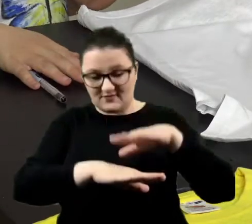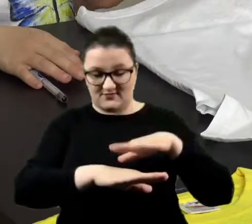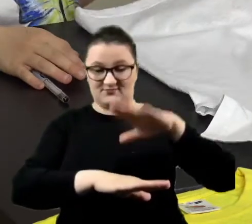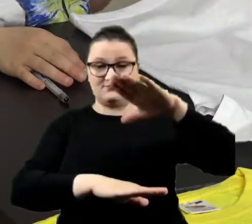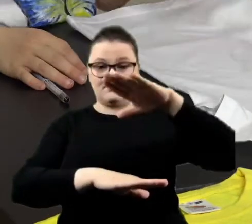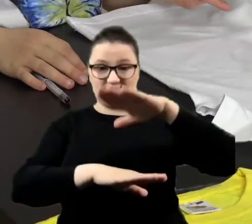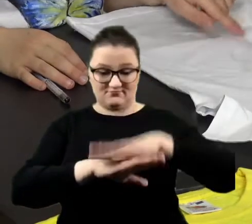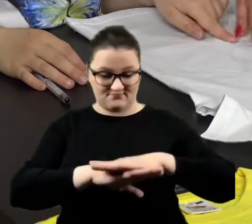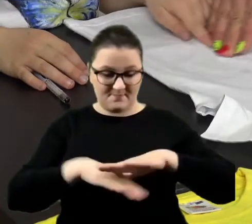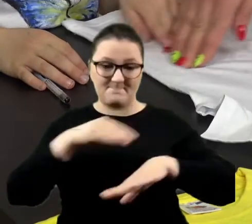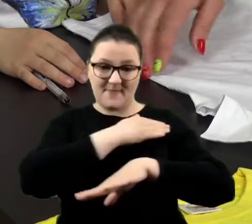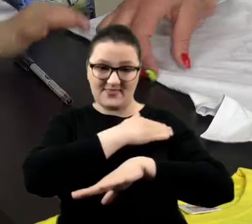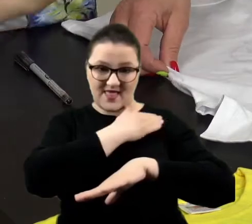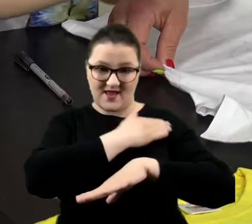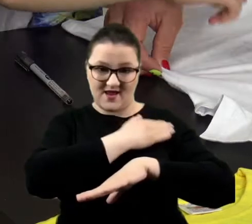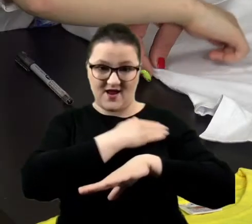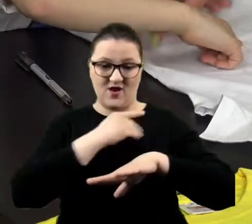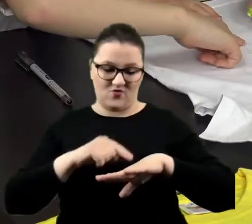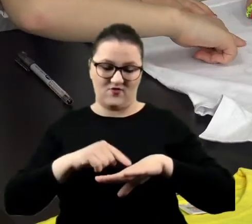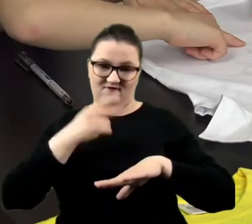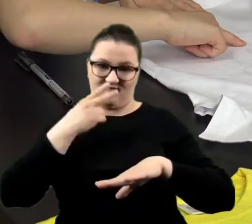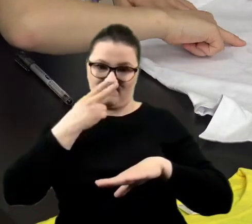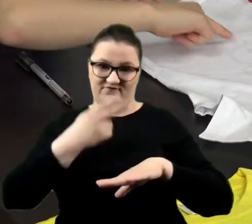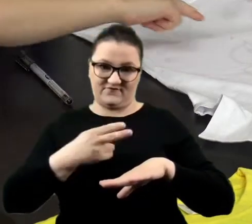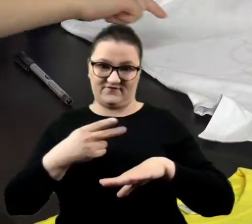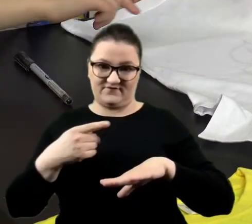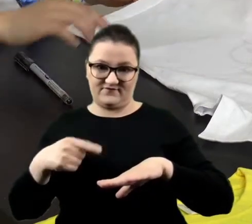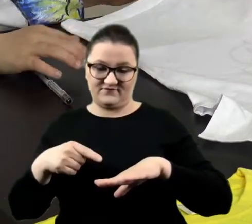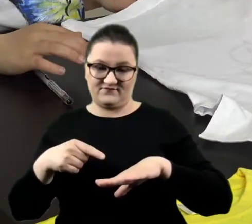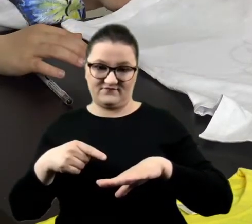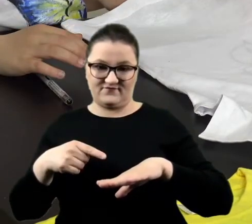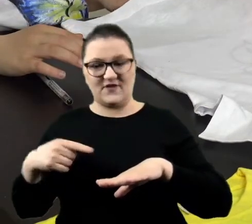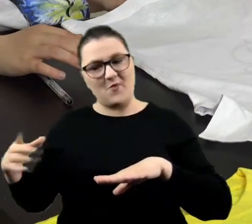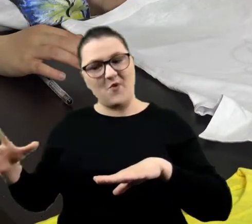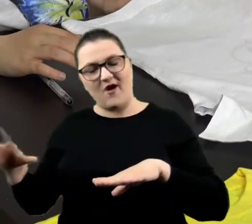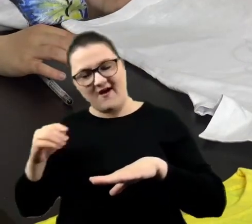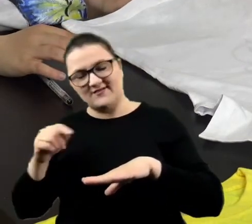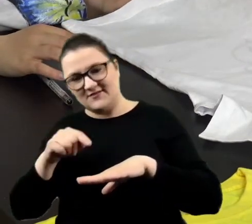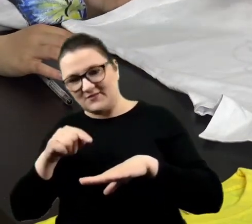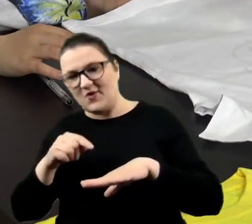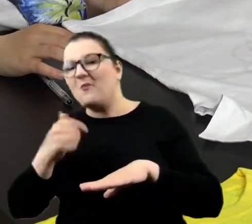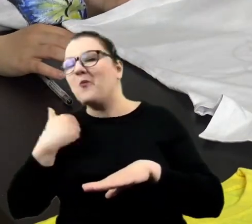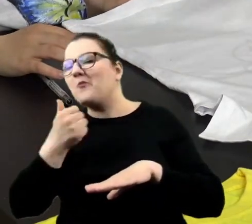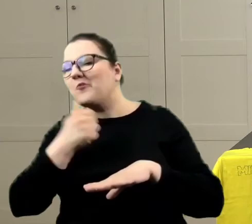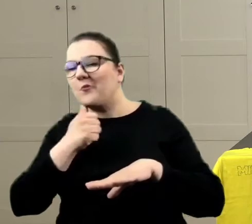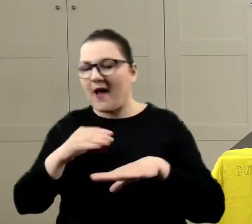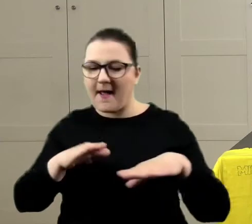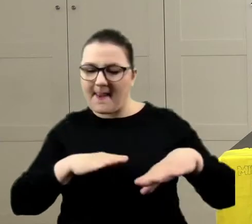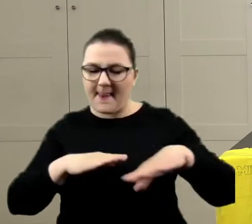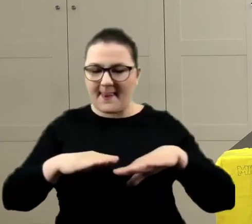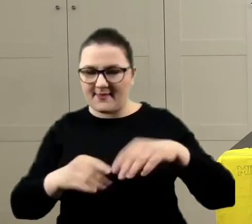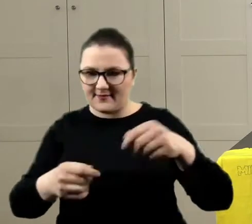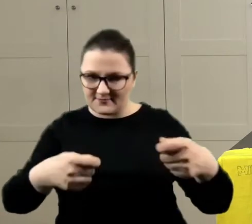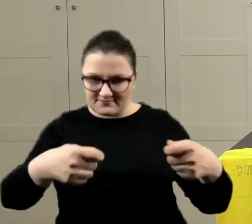I teraz, wiem, wiem, bo my tutaj z Helenką już robiłyśmy próbę i teraz musimy ustawić, słuchajcie, w tym